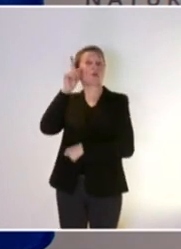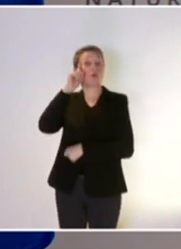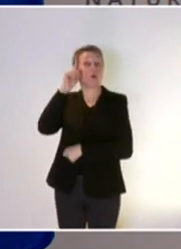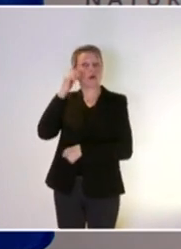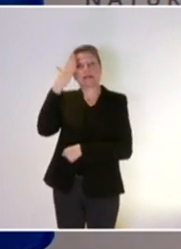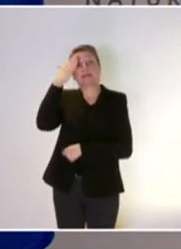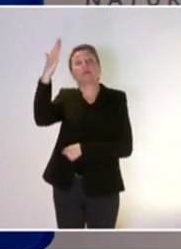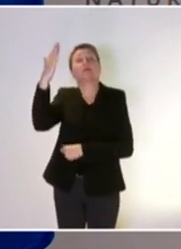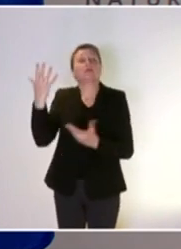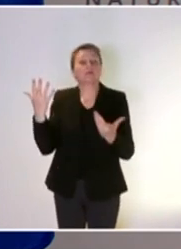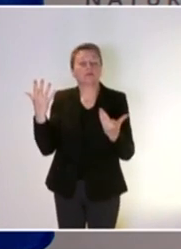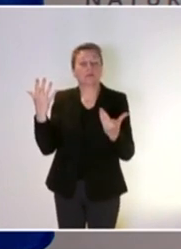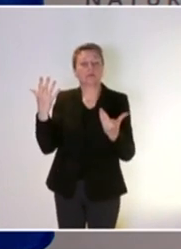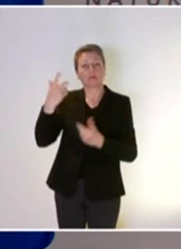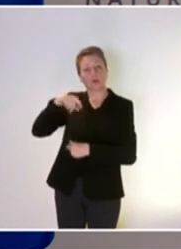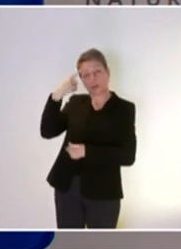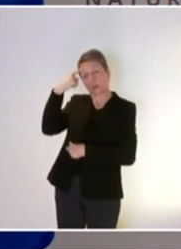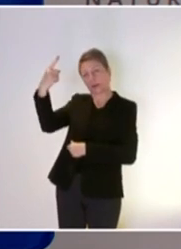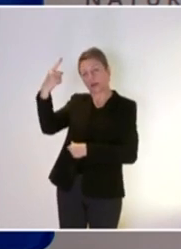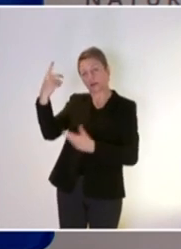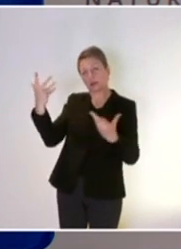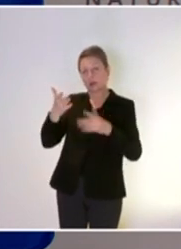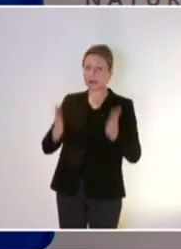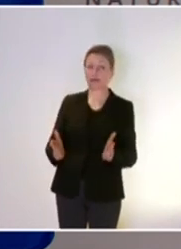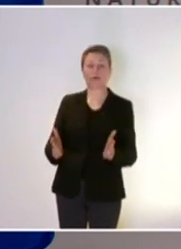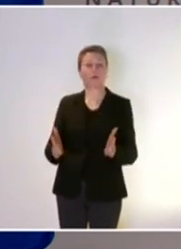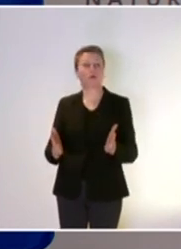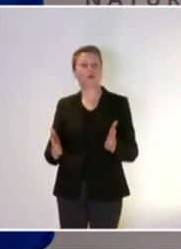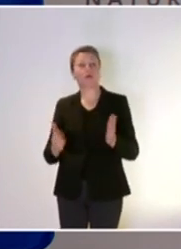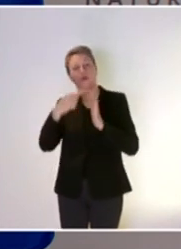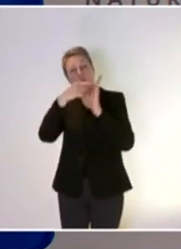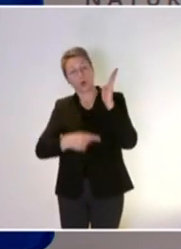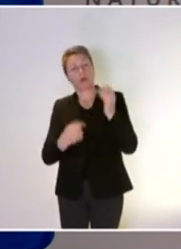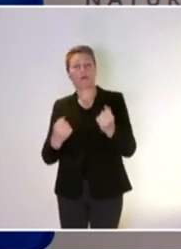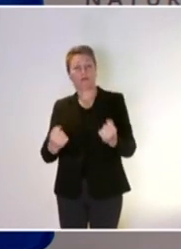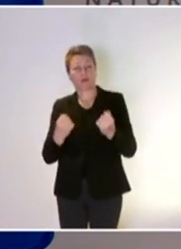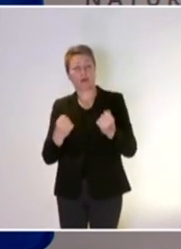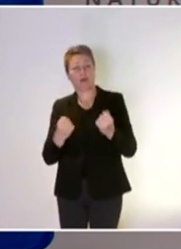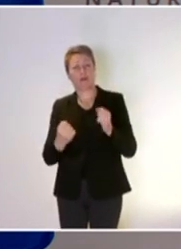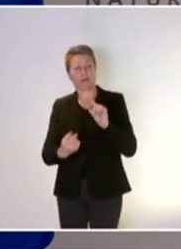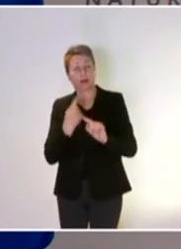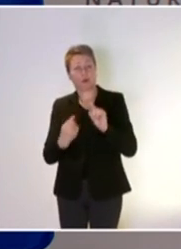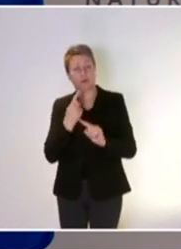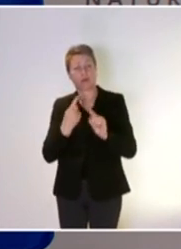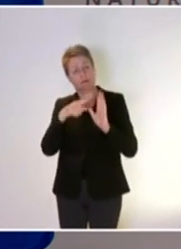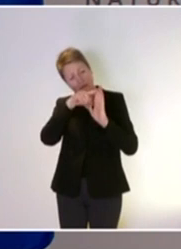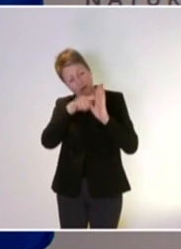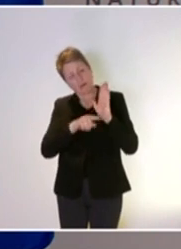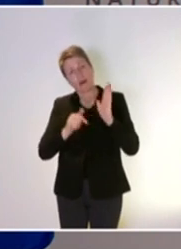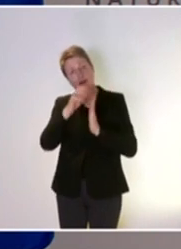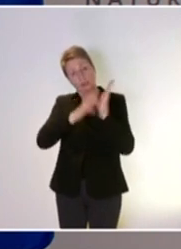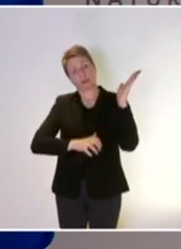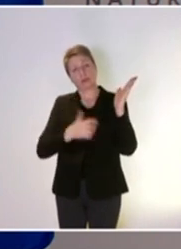si nous pensons que les arbitrages et les points forts, les leviers extrêmement forts qui sont déjà présents dans le texte actuel